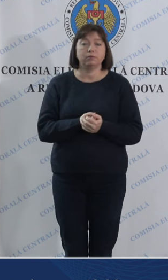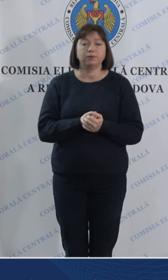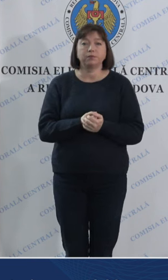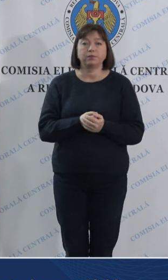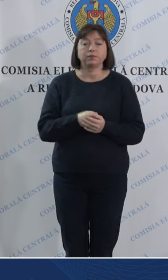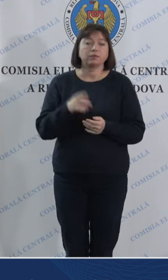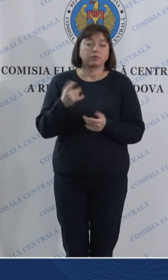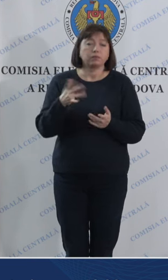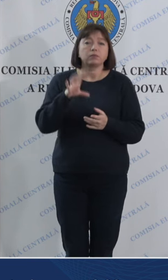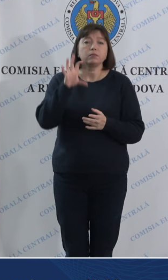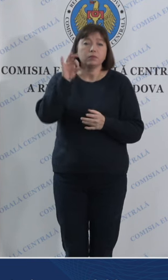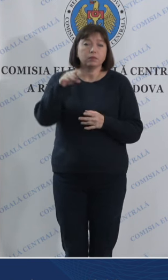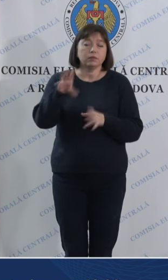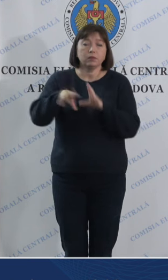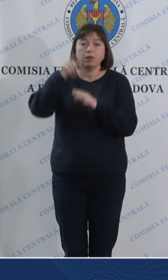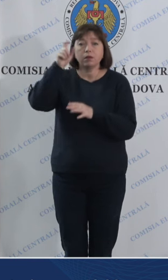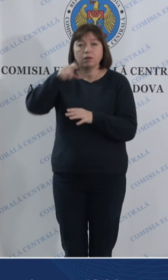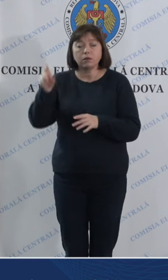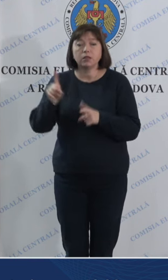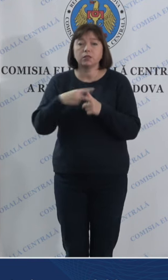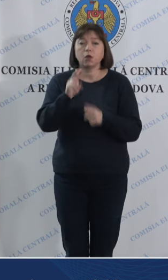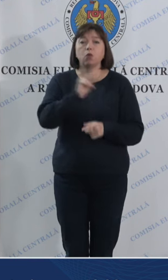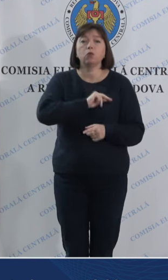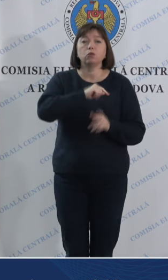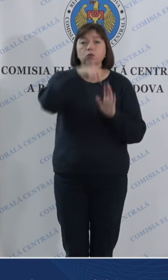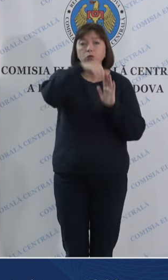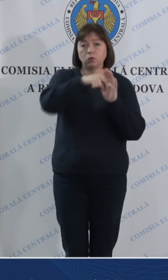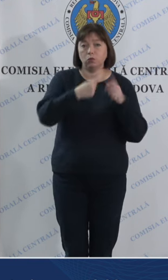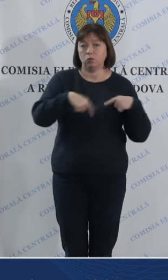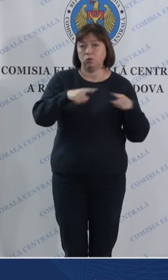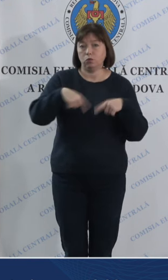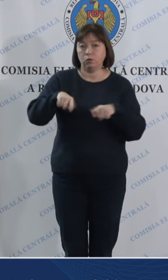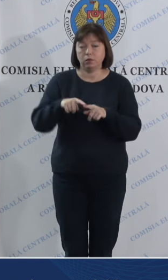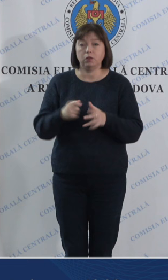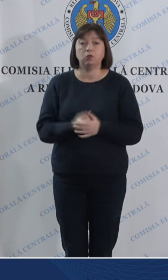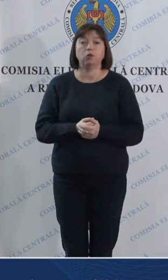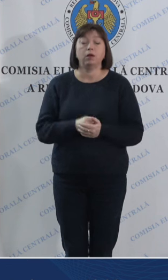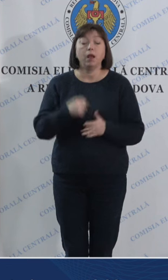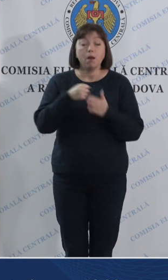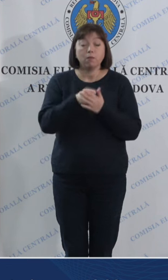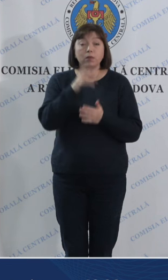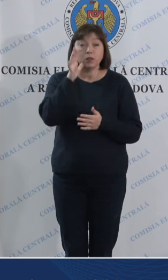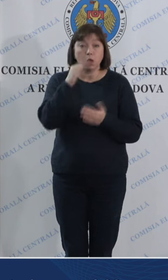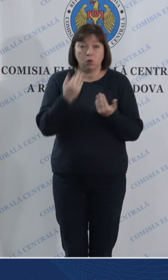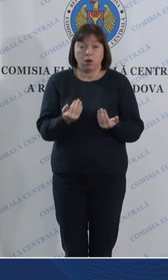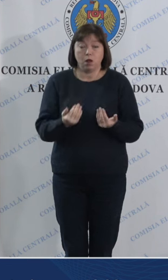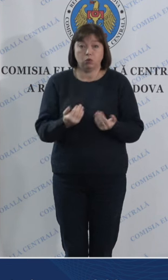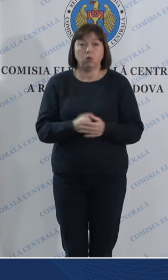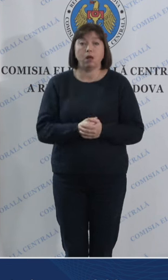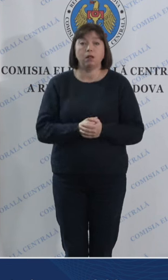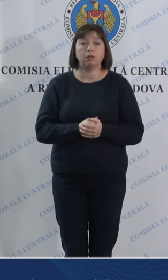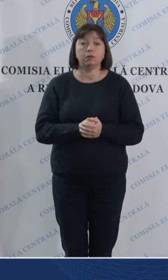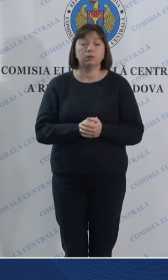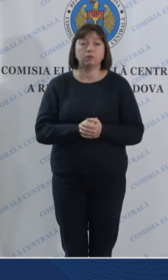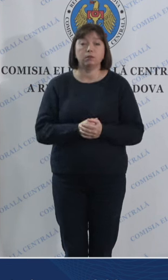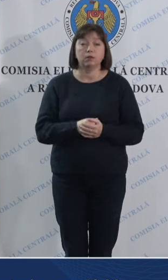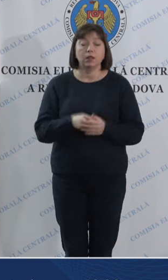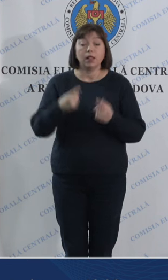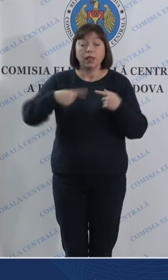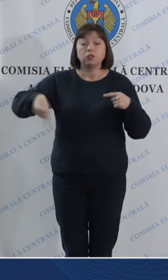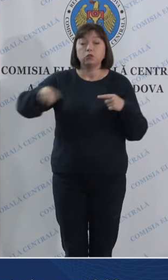atât a legătorilor cât și a funcționarilor electorali. Până la ora actuală, la